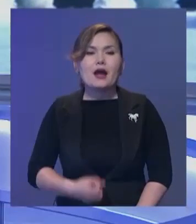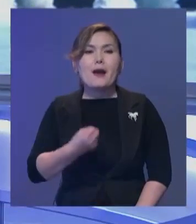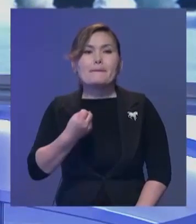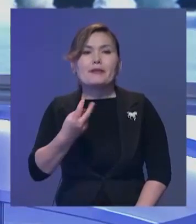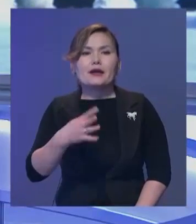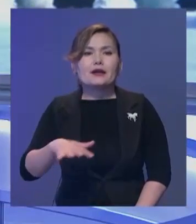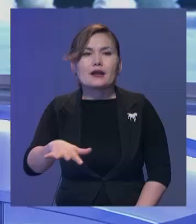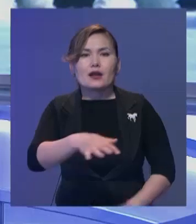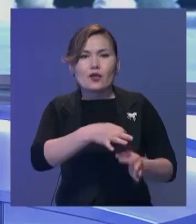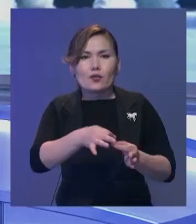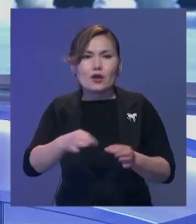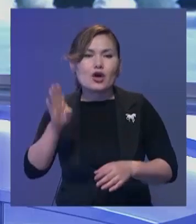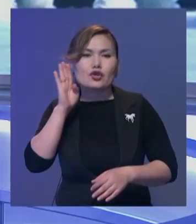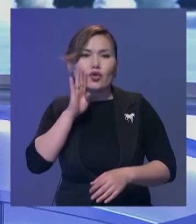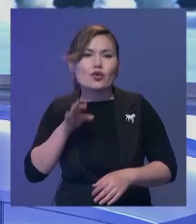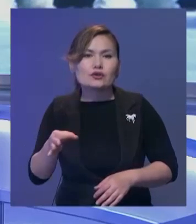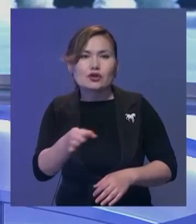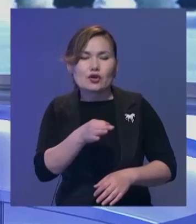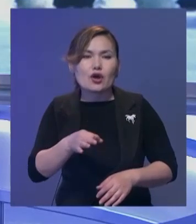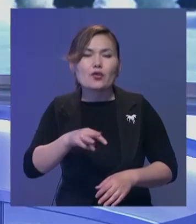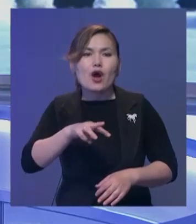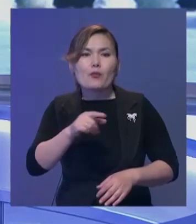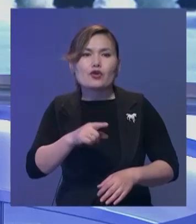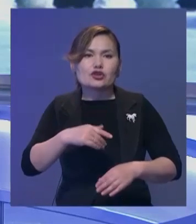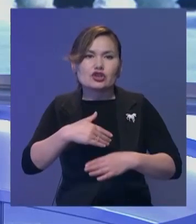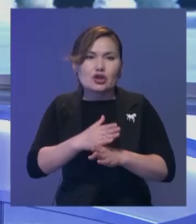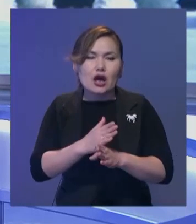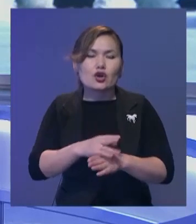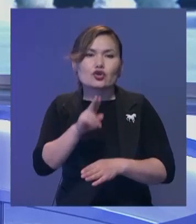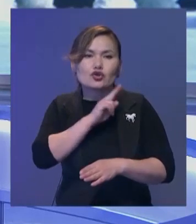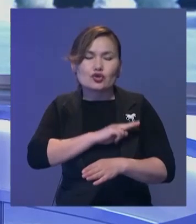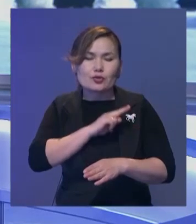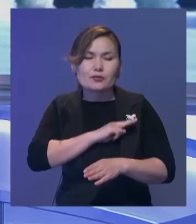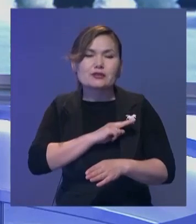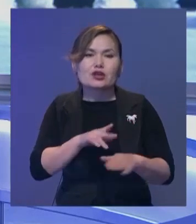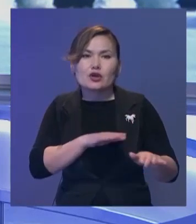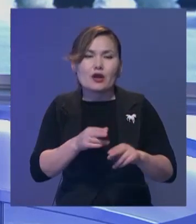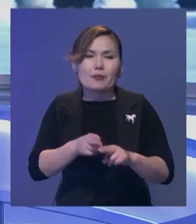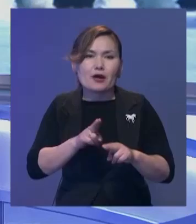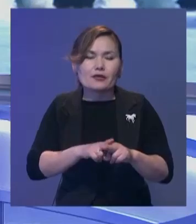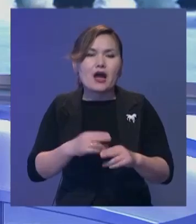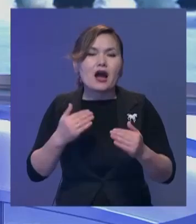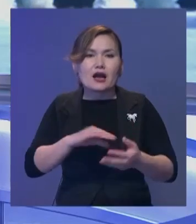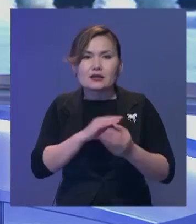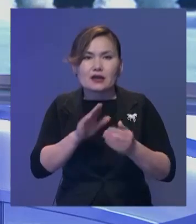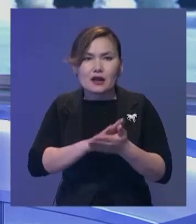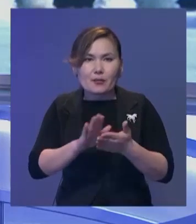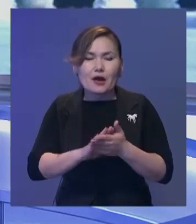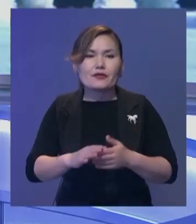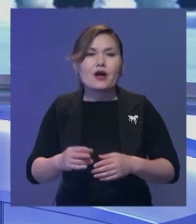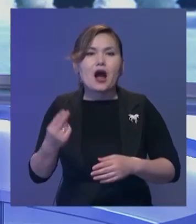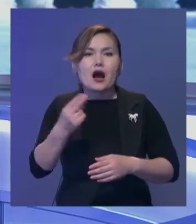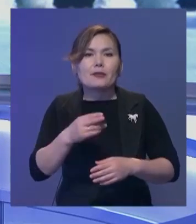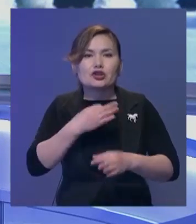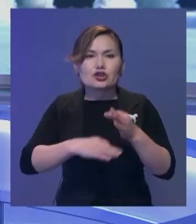Бірнеше өмірдегі өзен көлдірді. Мұз жару жұмыстары жүргізіліп, кептеліс болуы мүмкін жерлер тазартылды. Ақмола, шығыш